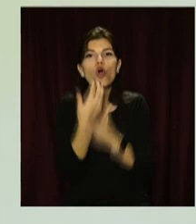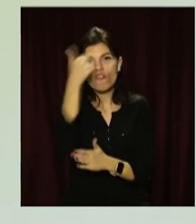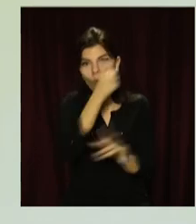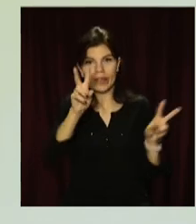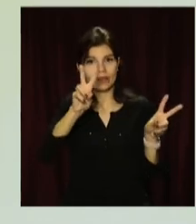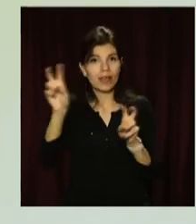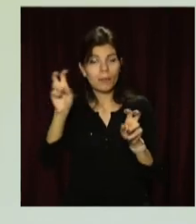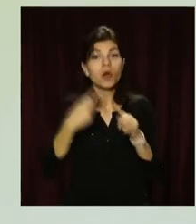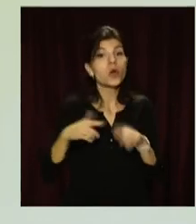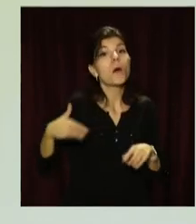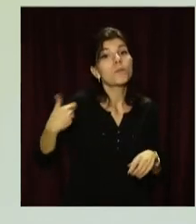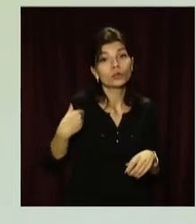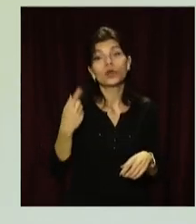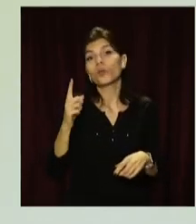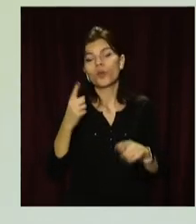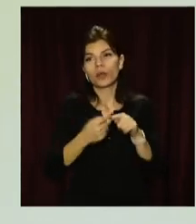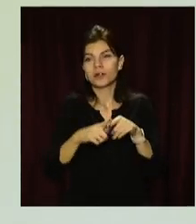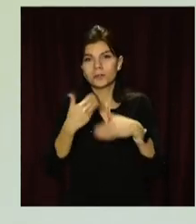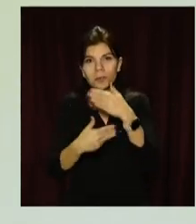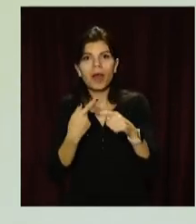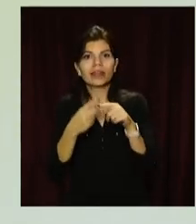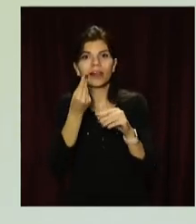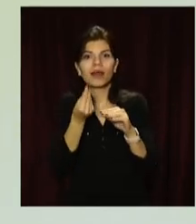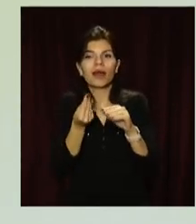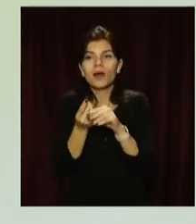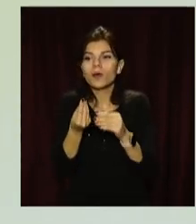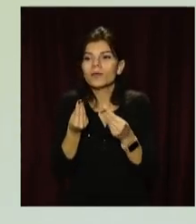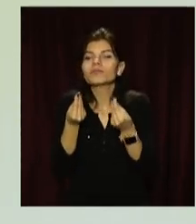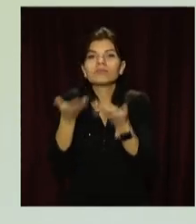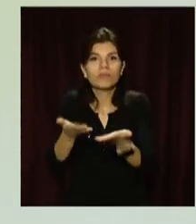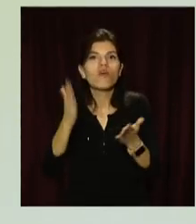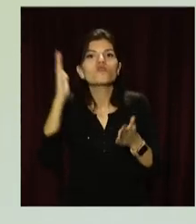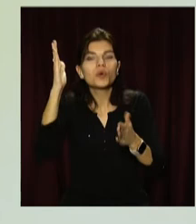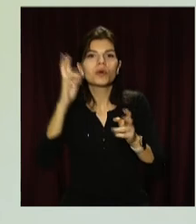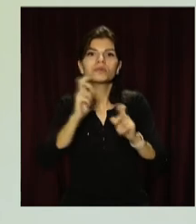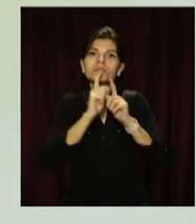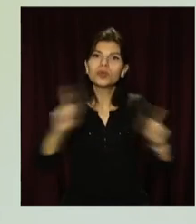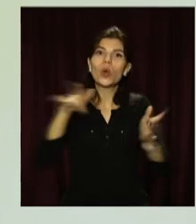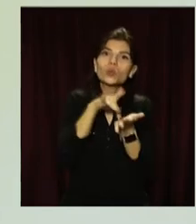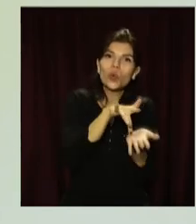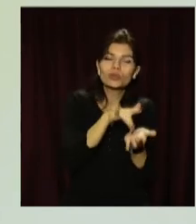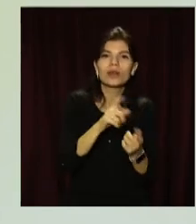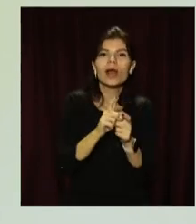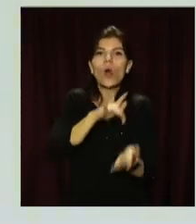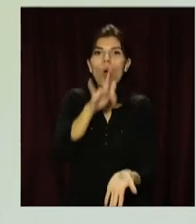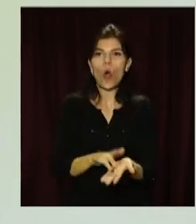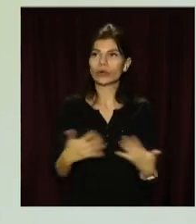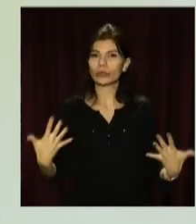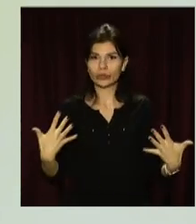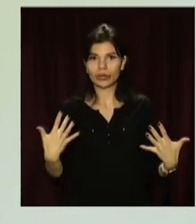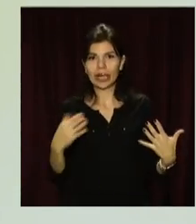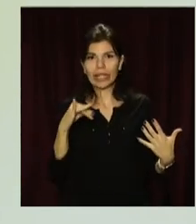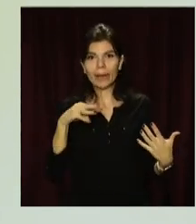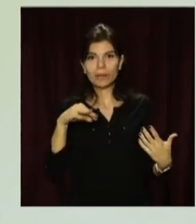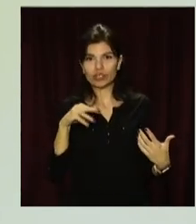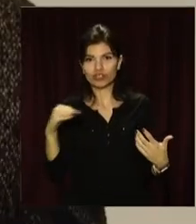перспективи, тому що це інвестиції в майбутнє, в терористичну привабливість, в імідж міста і в